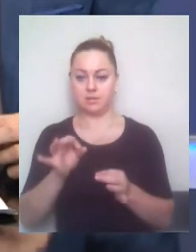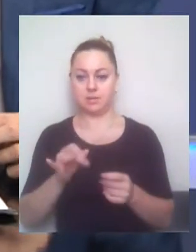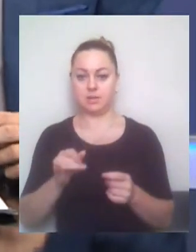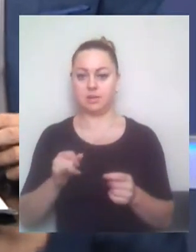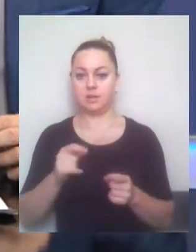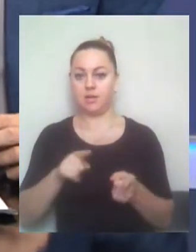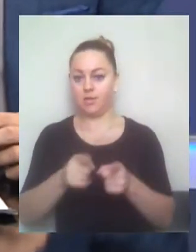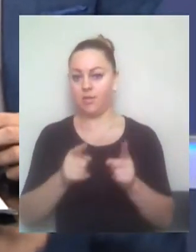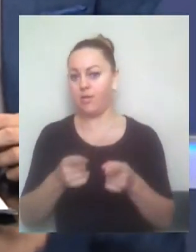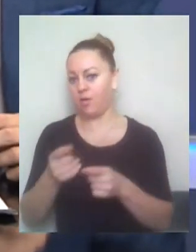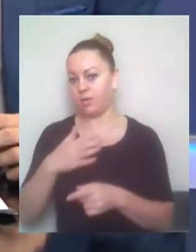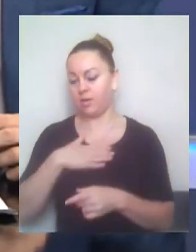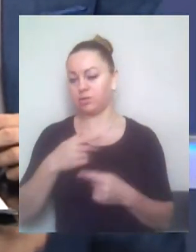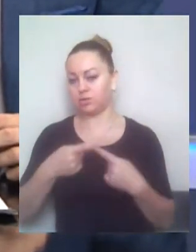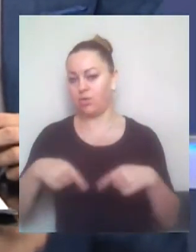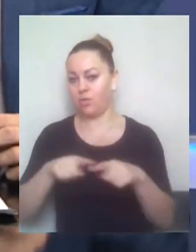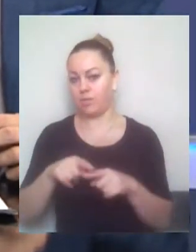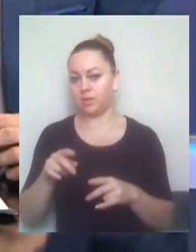мешканців цього городу.